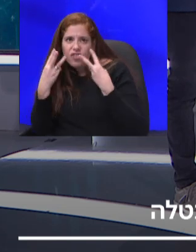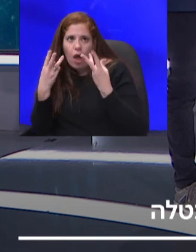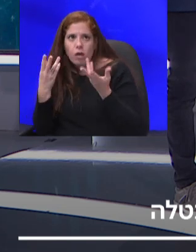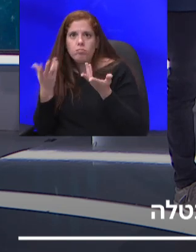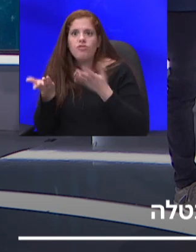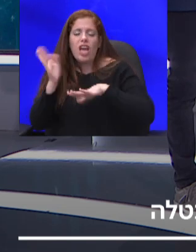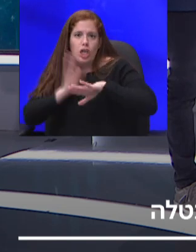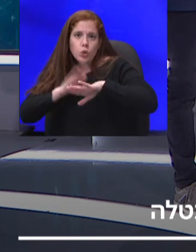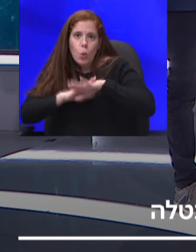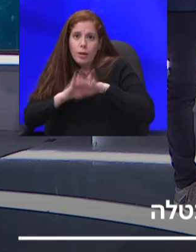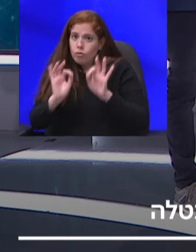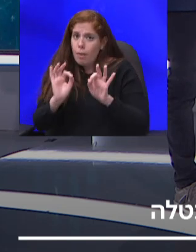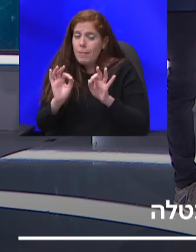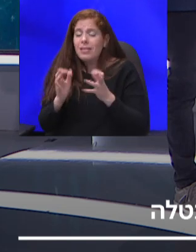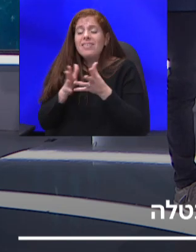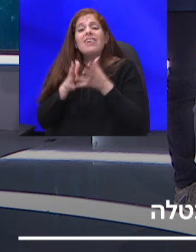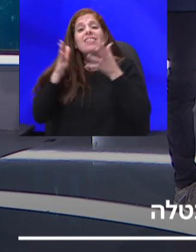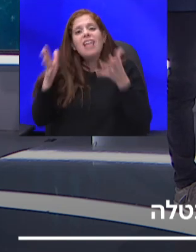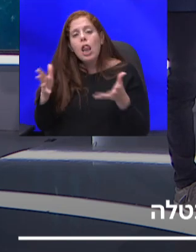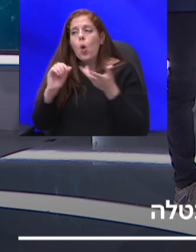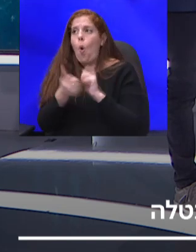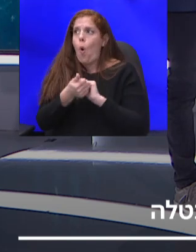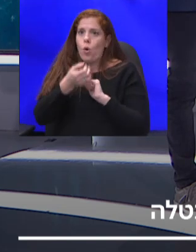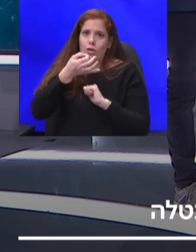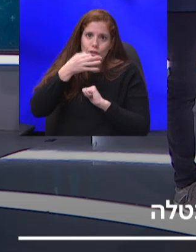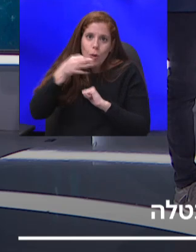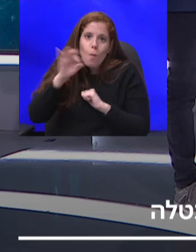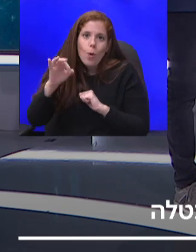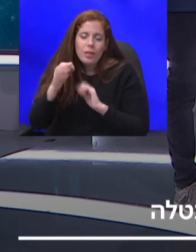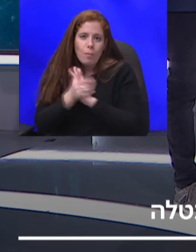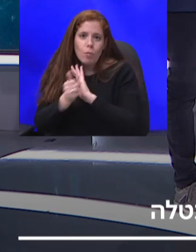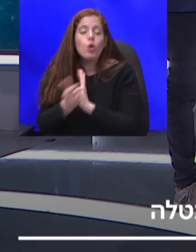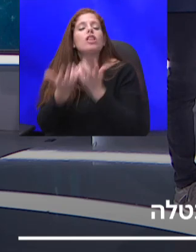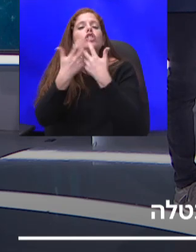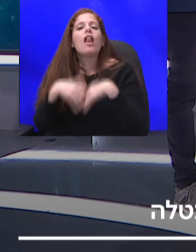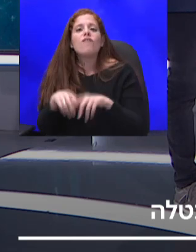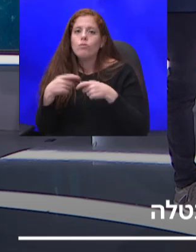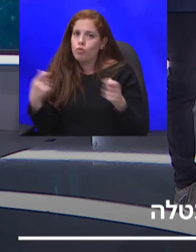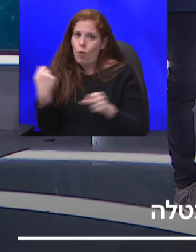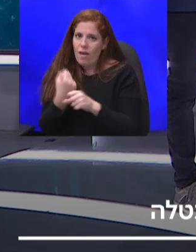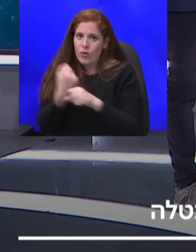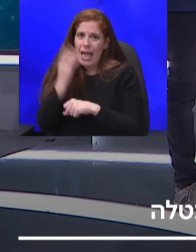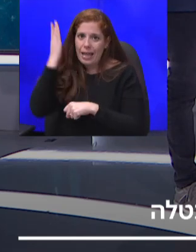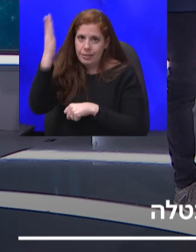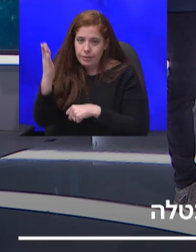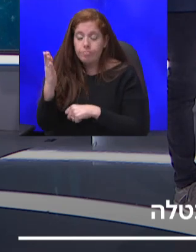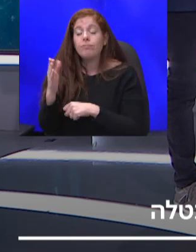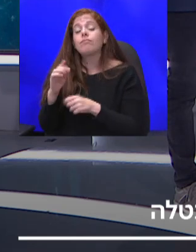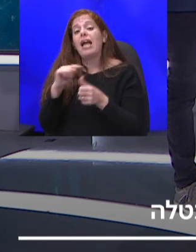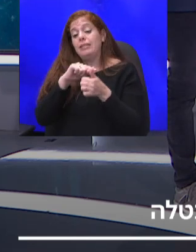יגדילו, או ישפרו את המיומנויות להשתלבות בשוק העבודה העתידי. אז אלה הדברים העיקרים,